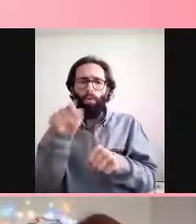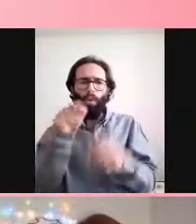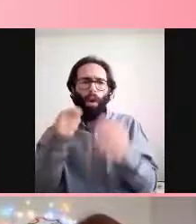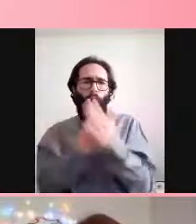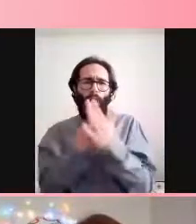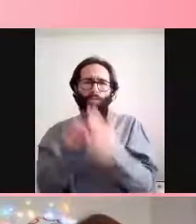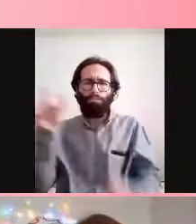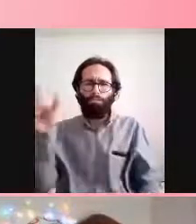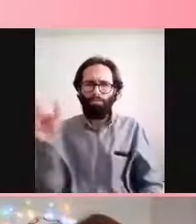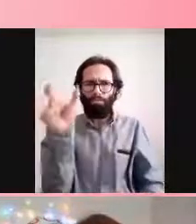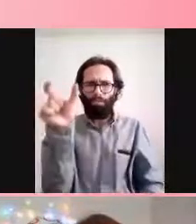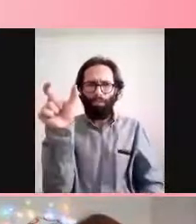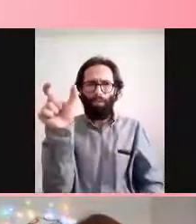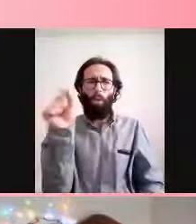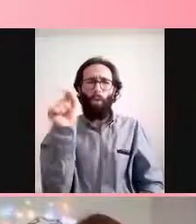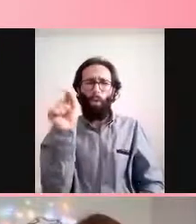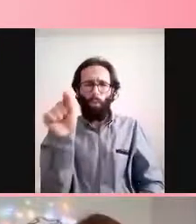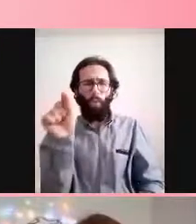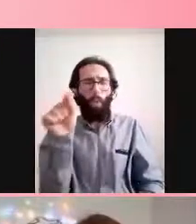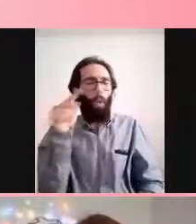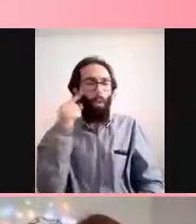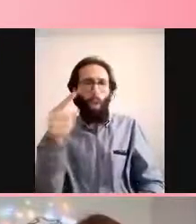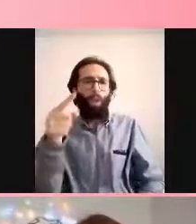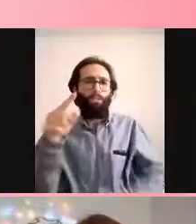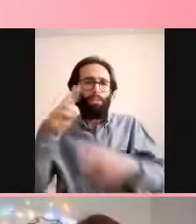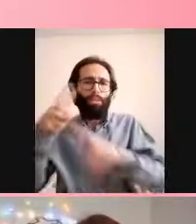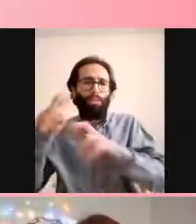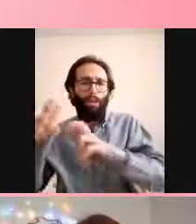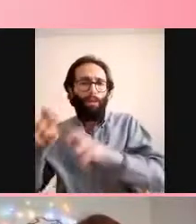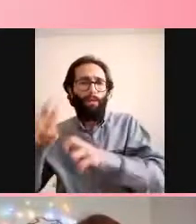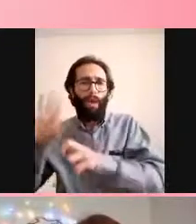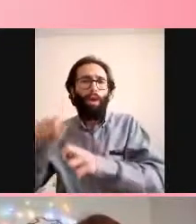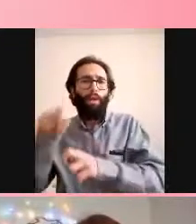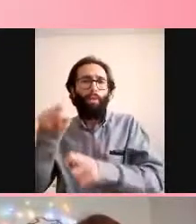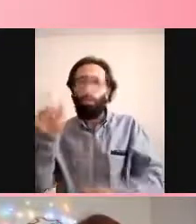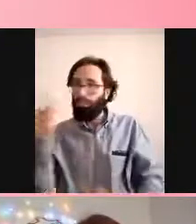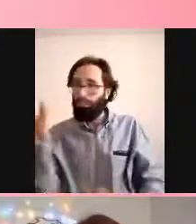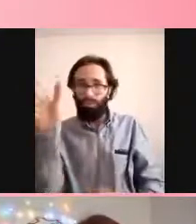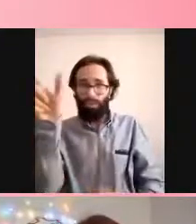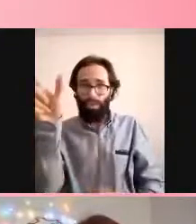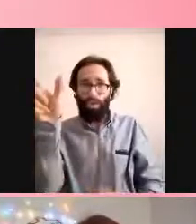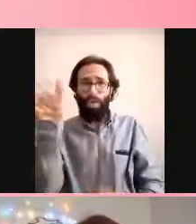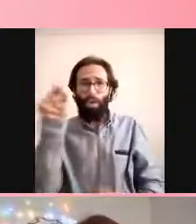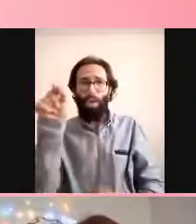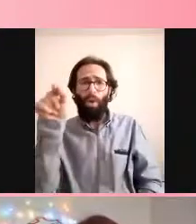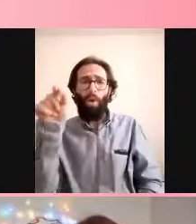daha hani o videoda gösterdiğim gibi sadece bir proteinin girişini göstermiş durumdalar